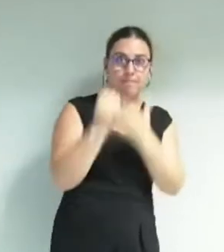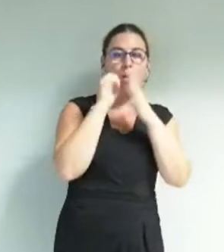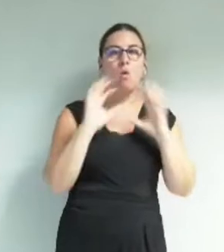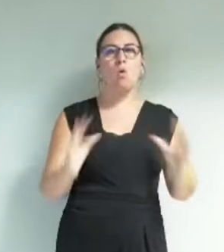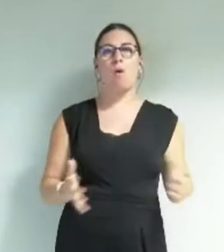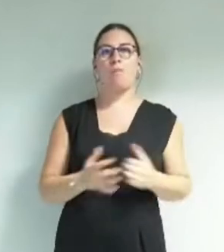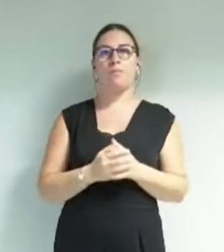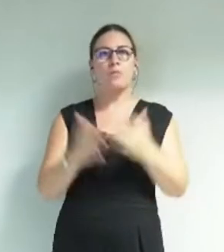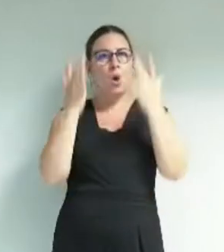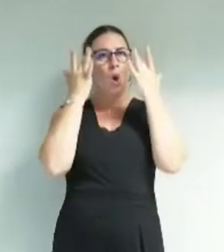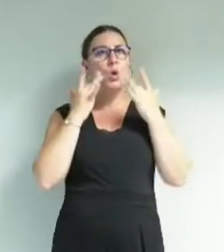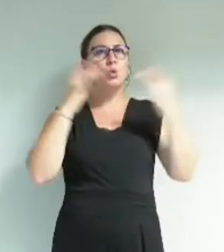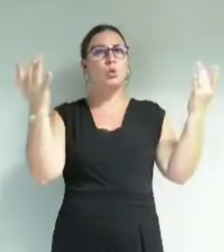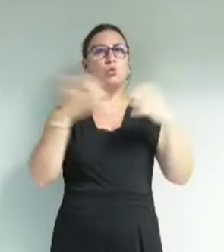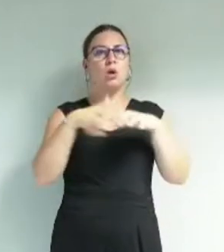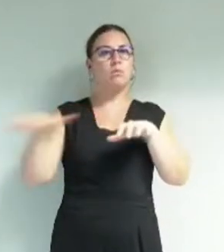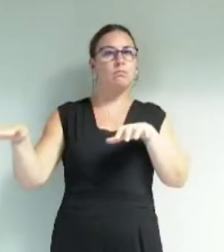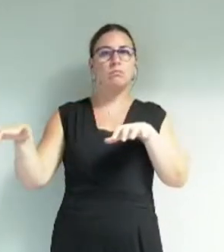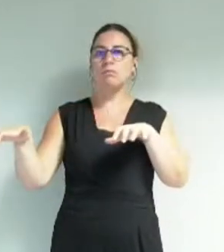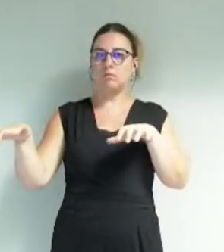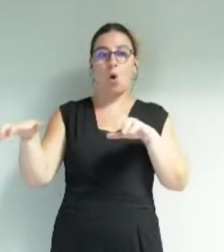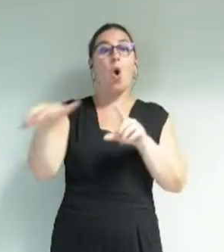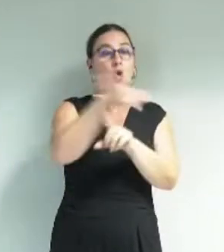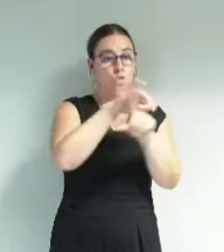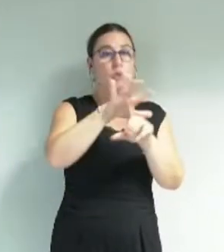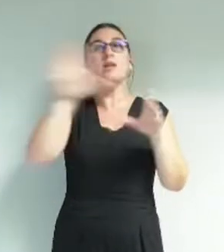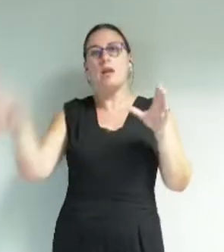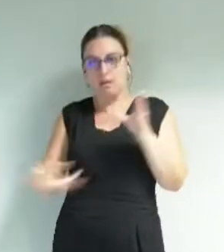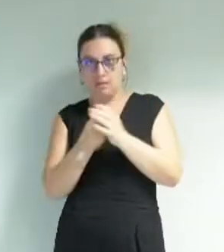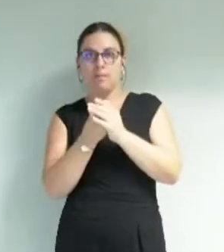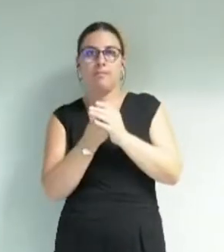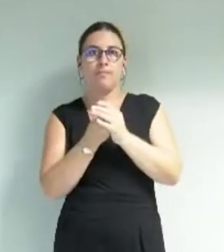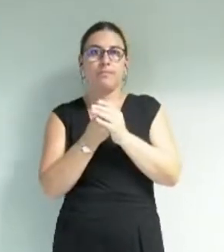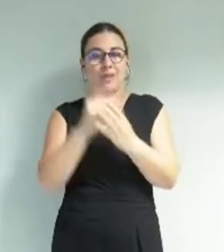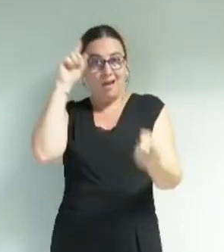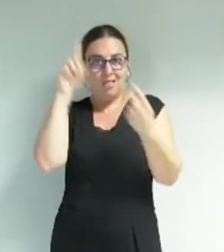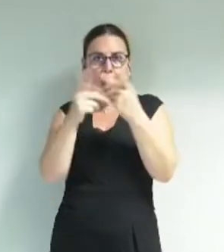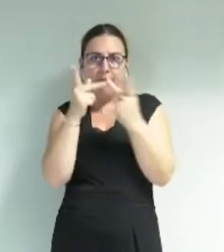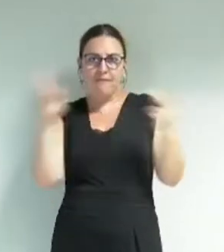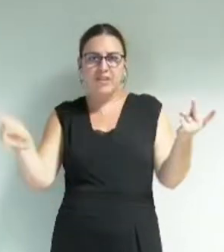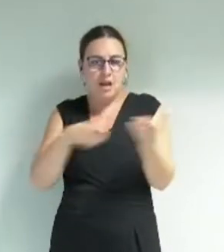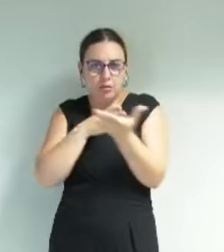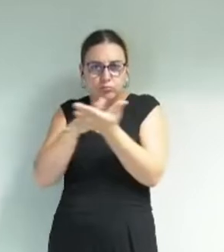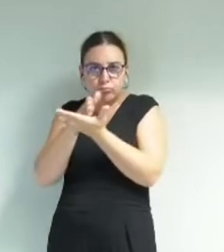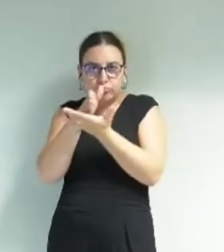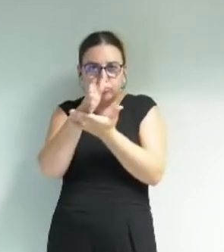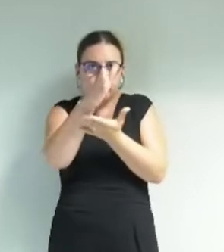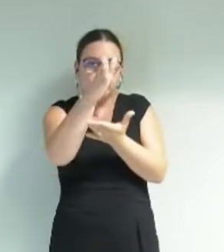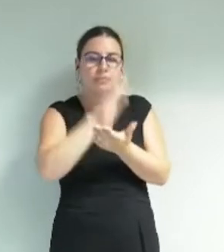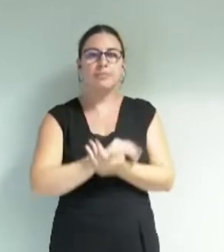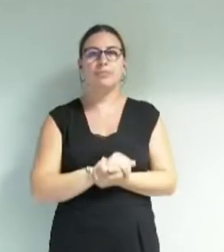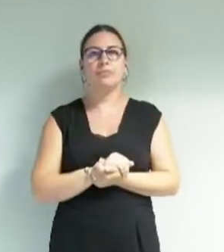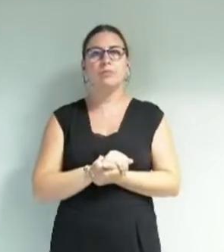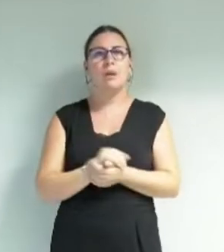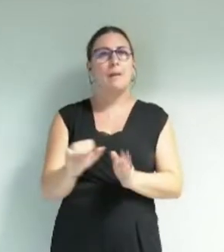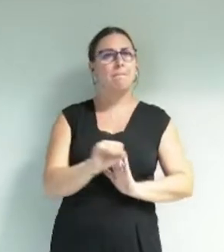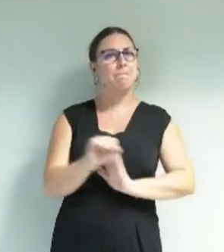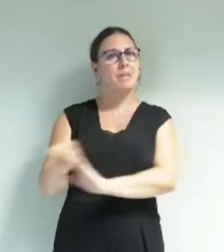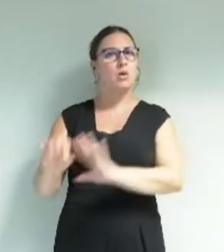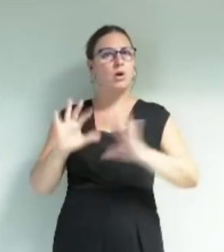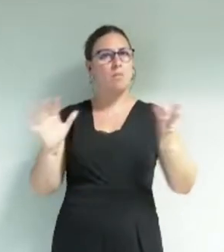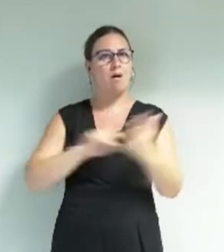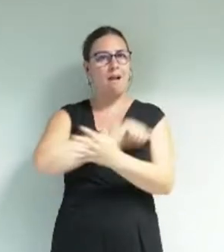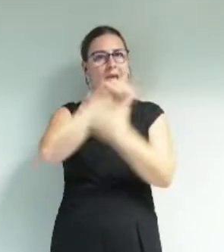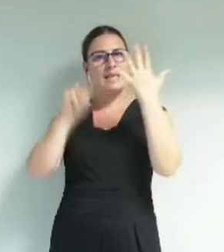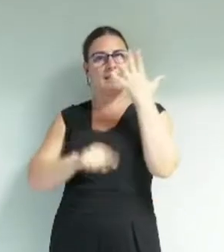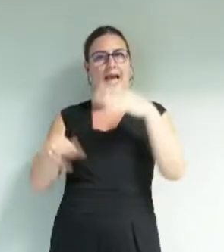culture n'est pas à côté de la société. Elle a pour vocation d'éclairer un chemin pour la cité. Ses priorités s'accompagnent donc de cinq